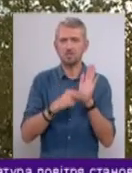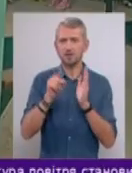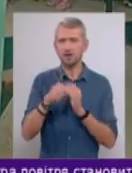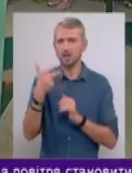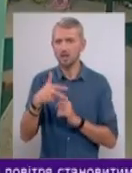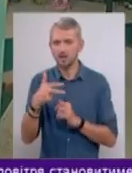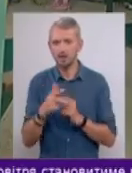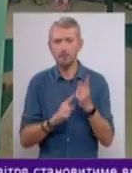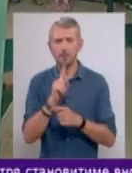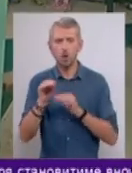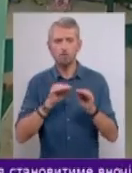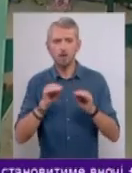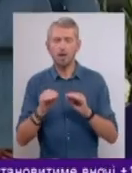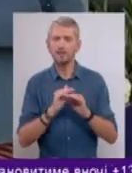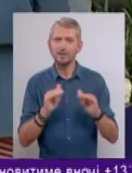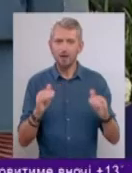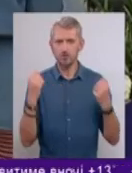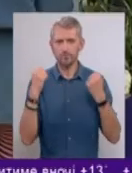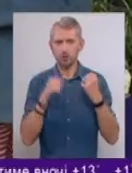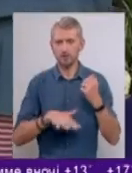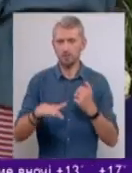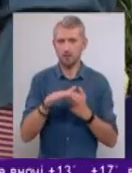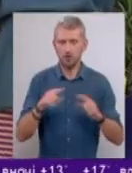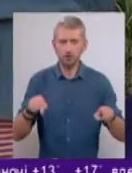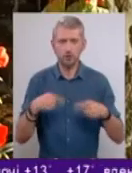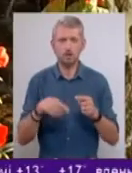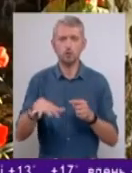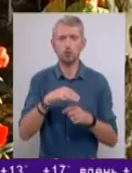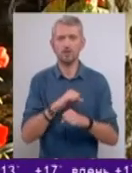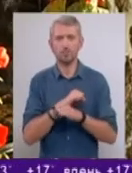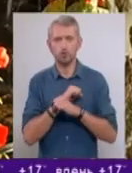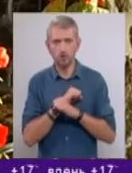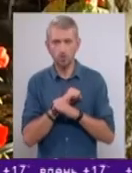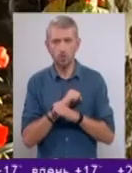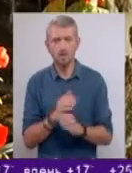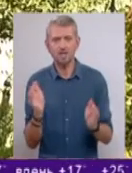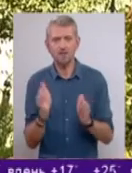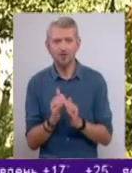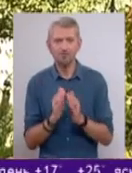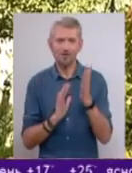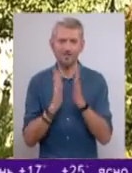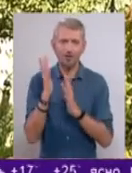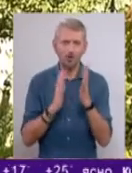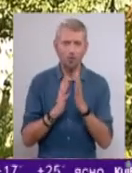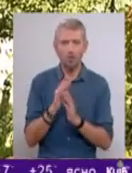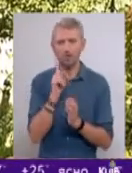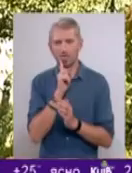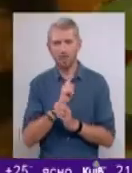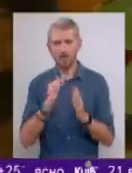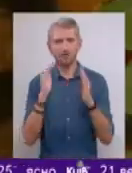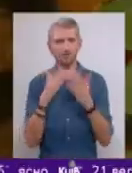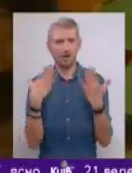30, переобладнали дитячі та спортивні майданчики і створили зону відпочинку. Невеличкий садок, затишні альтанки,